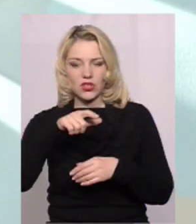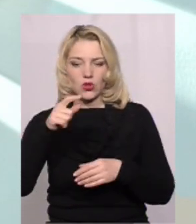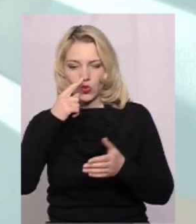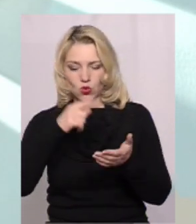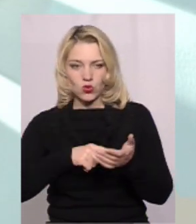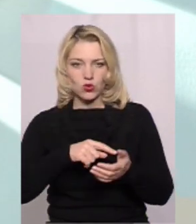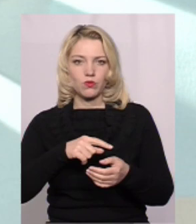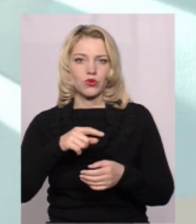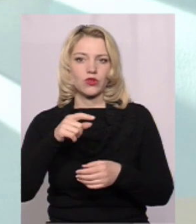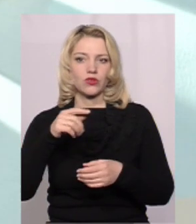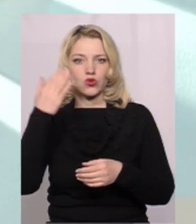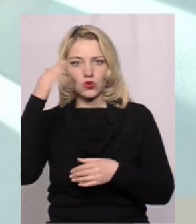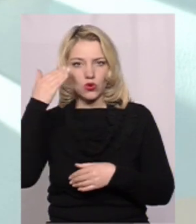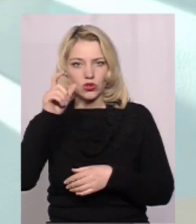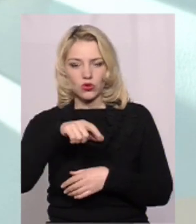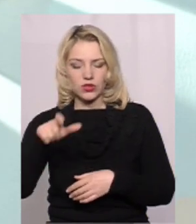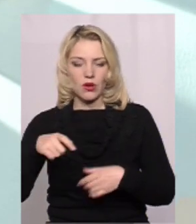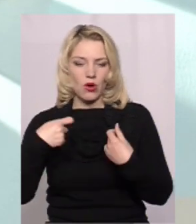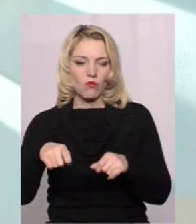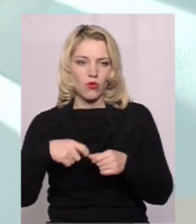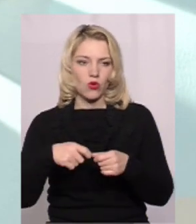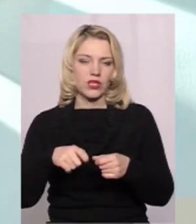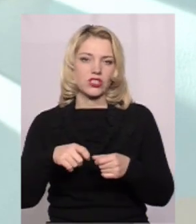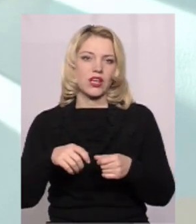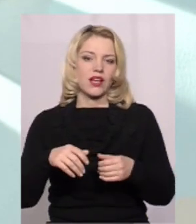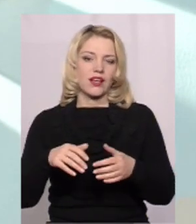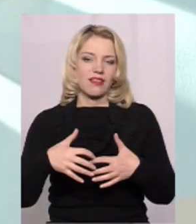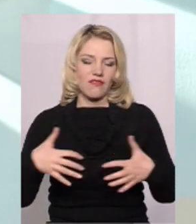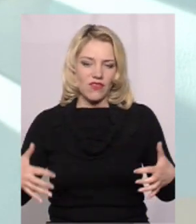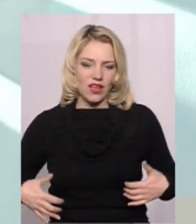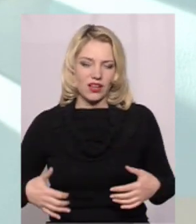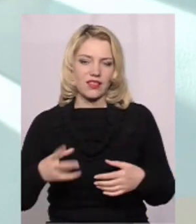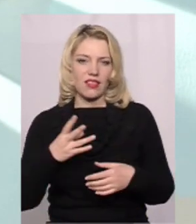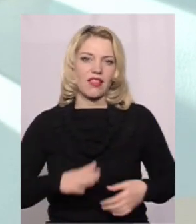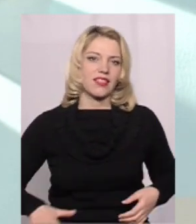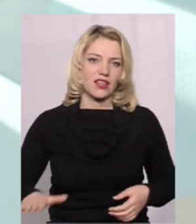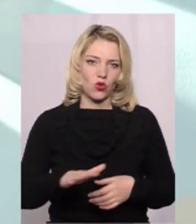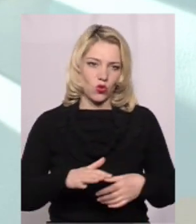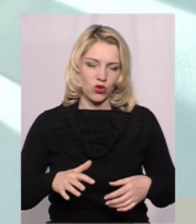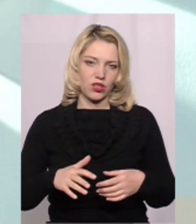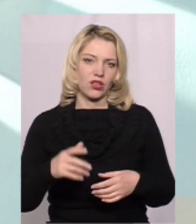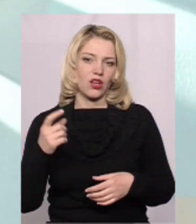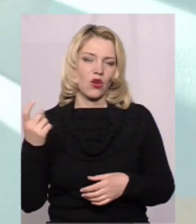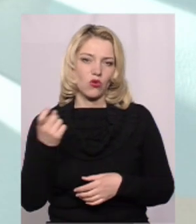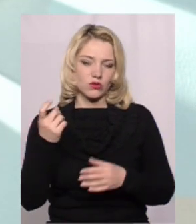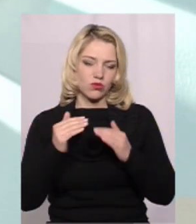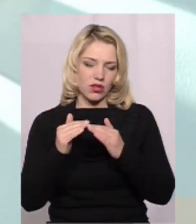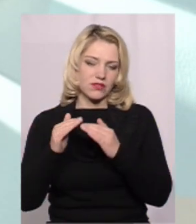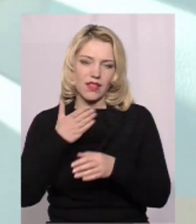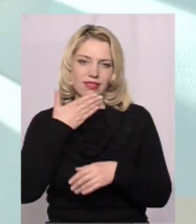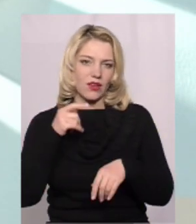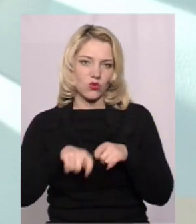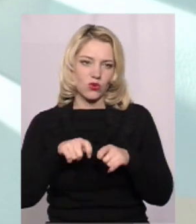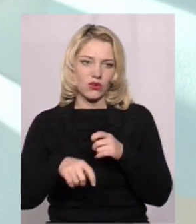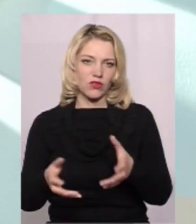продаж тварин з господарства на територію господарства Це, скажімо так, неконтрольований